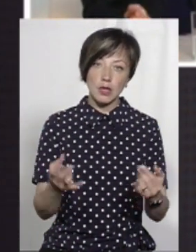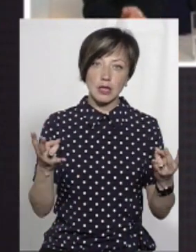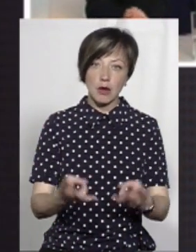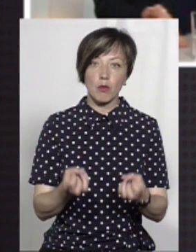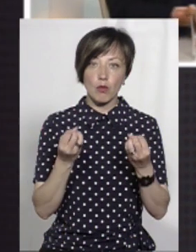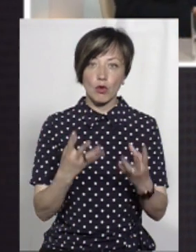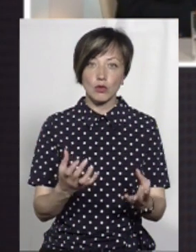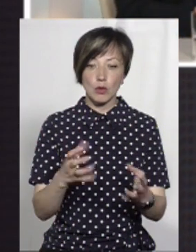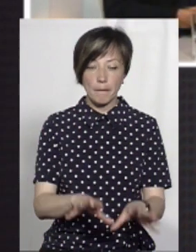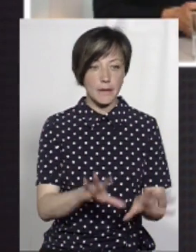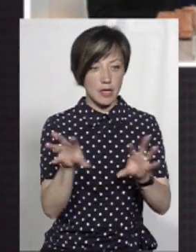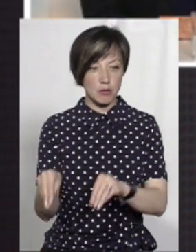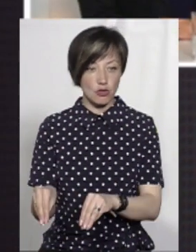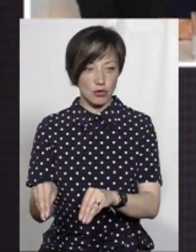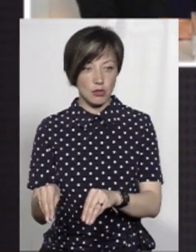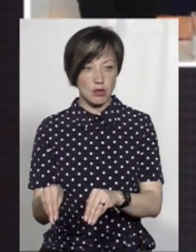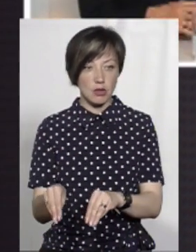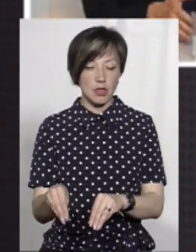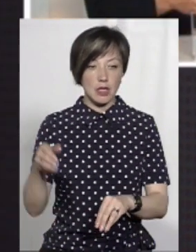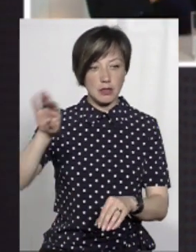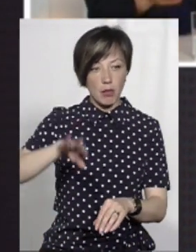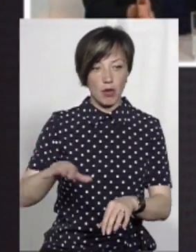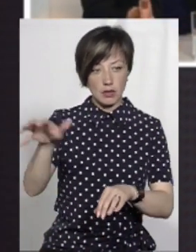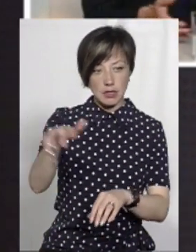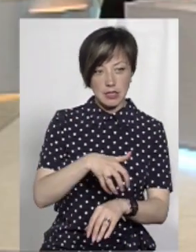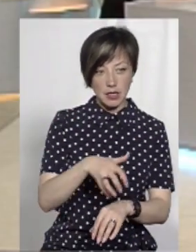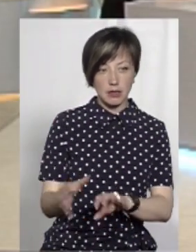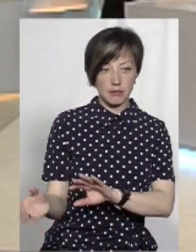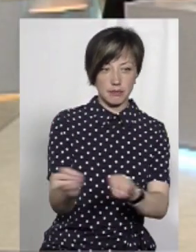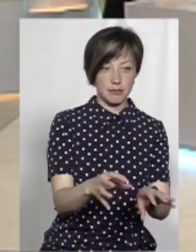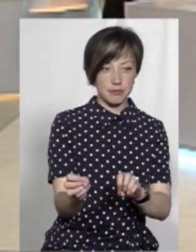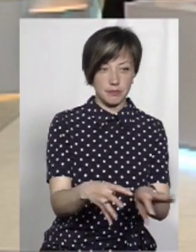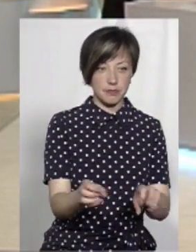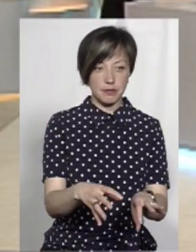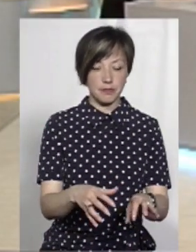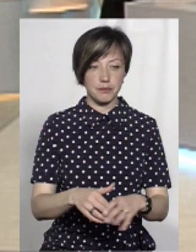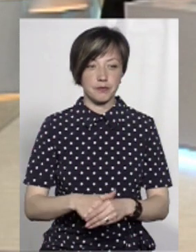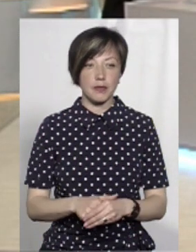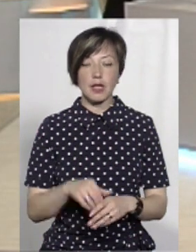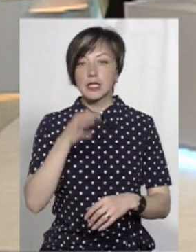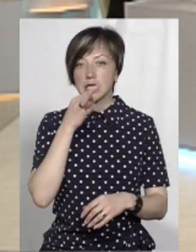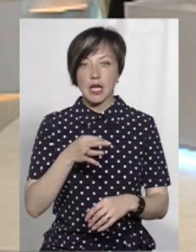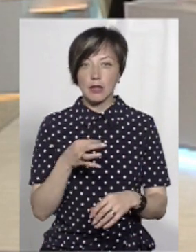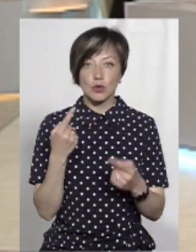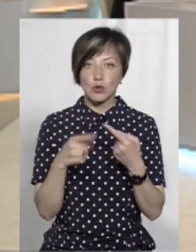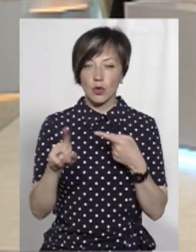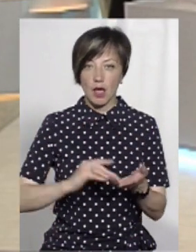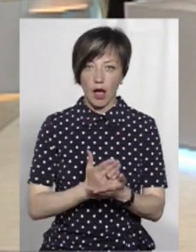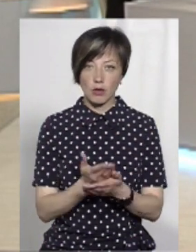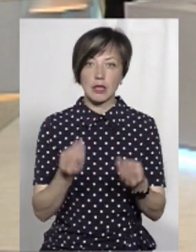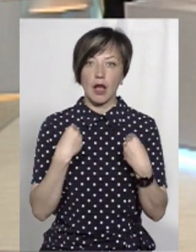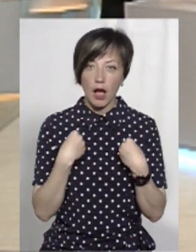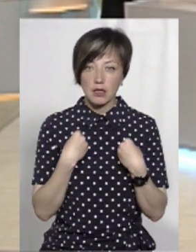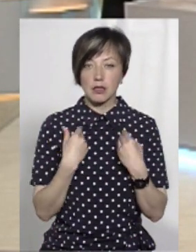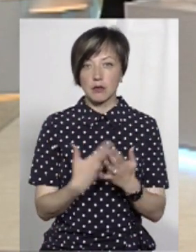який треба було просто зробити переміщення, бо спагорба зняти і в низину засипати, вони сказали не тої якості. І тому